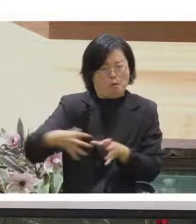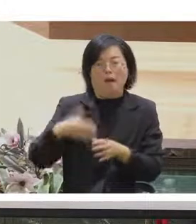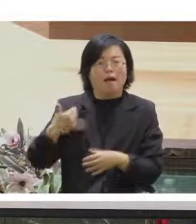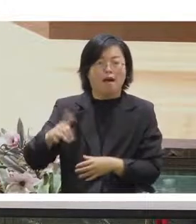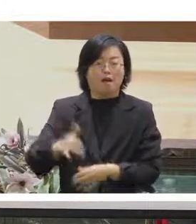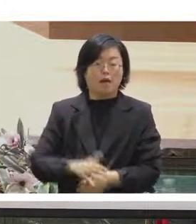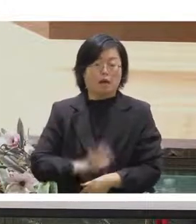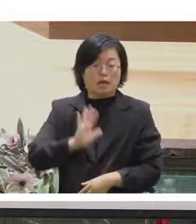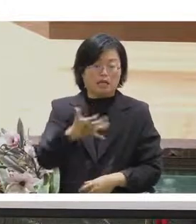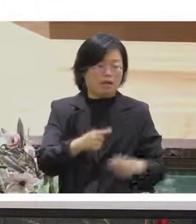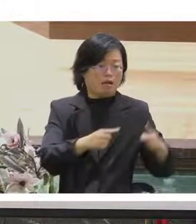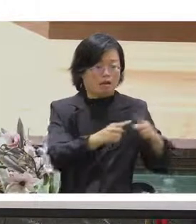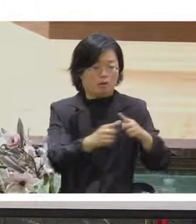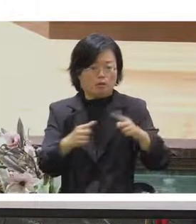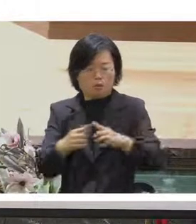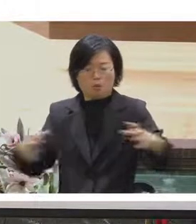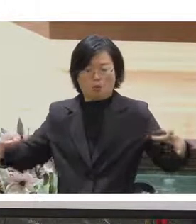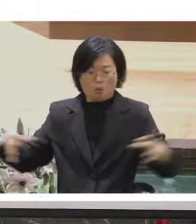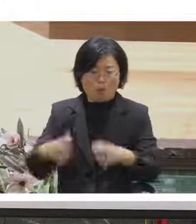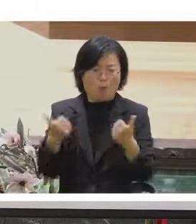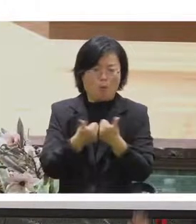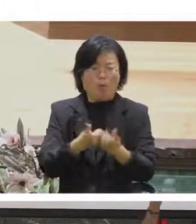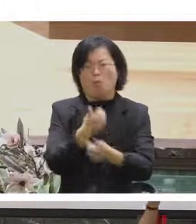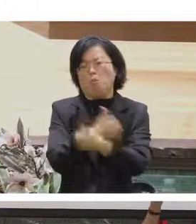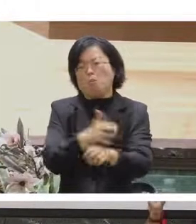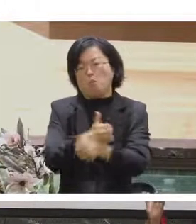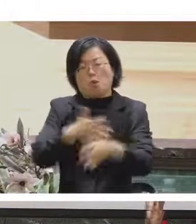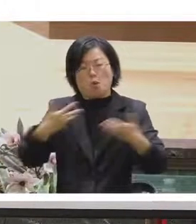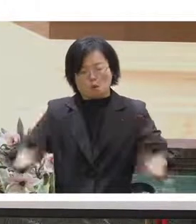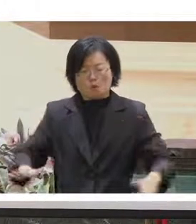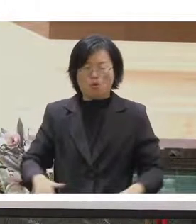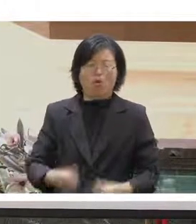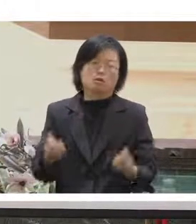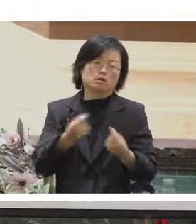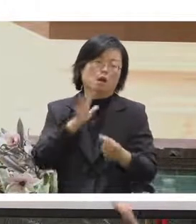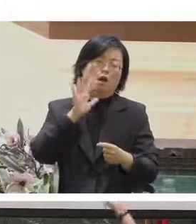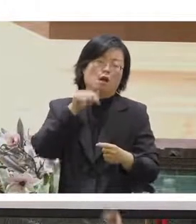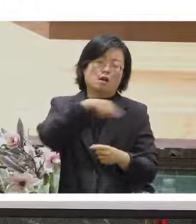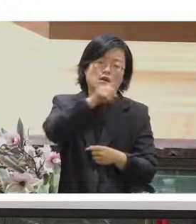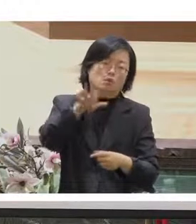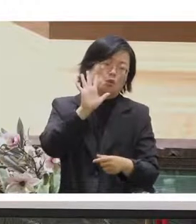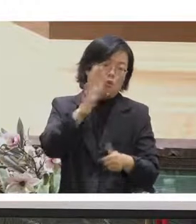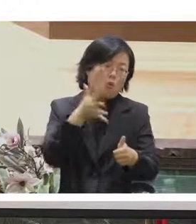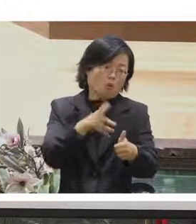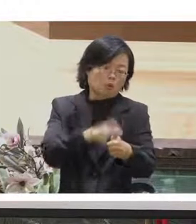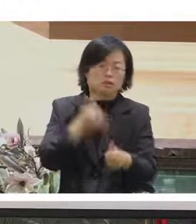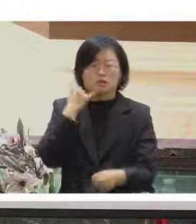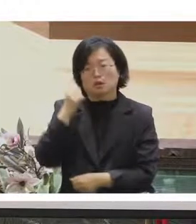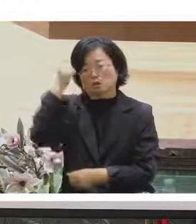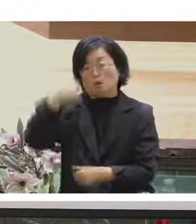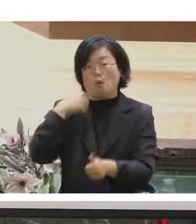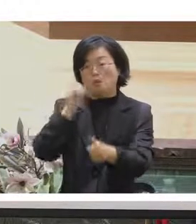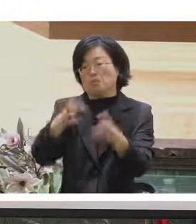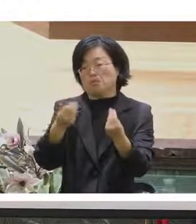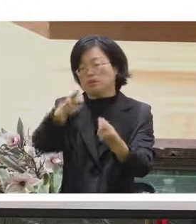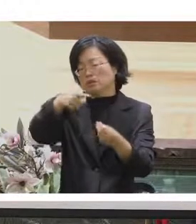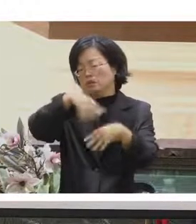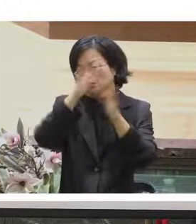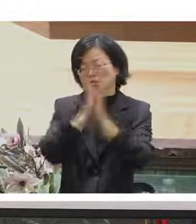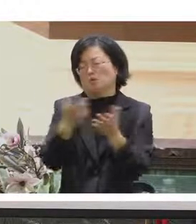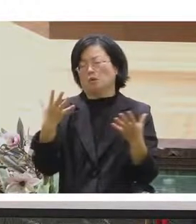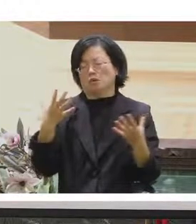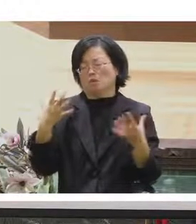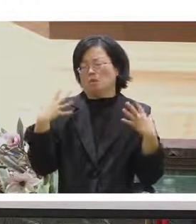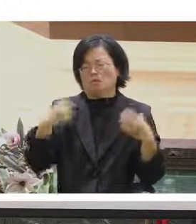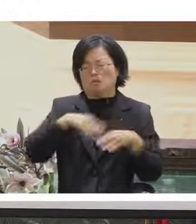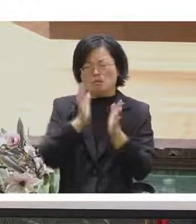下活動的時候已經非常有經驗了就是有問題請舉手我沒有跟你講你也知道要舉手但是如果我在線上的時候要舉手然後